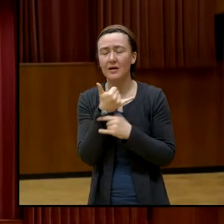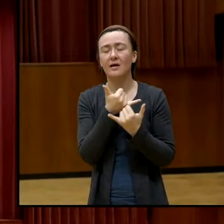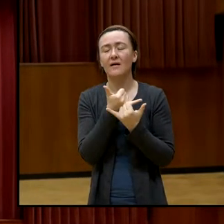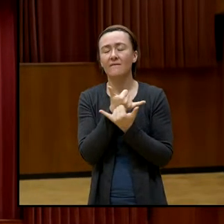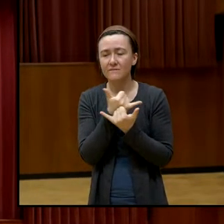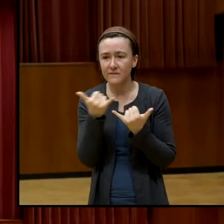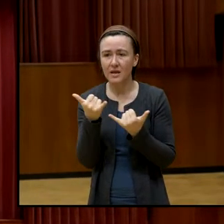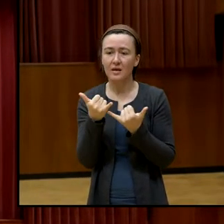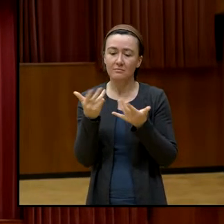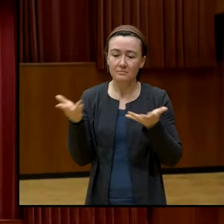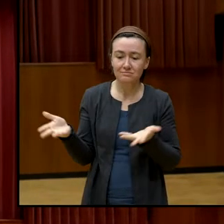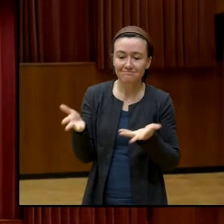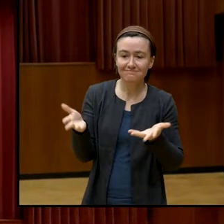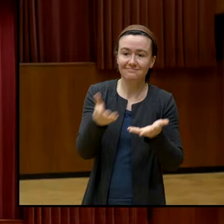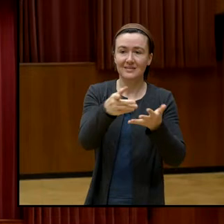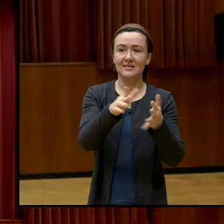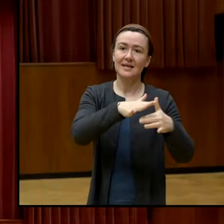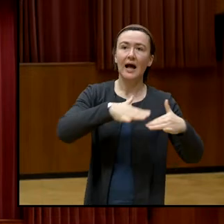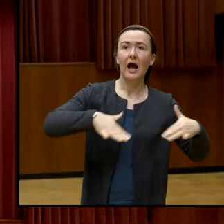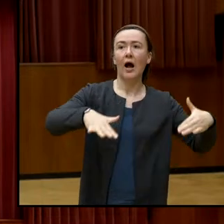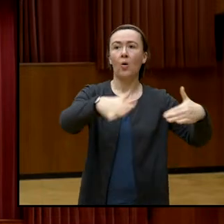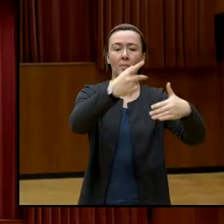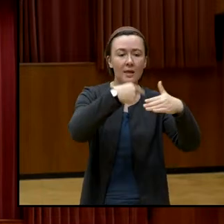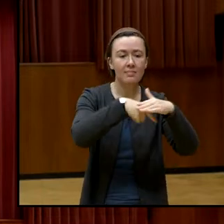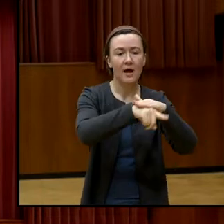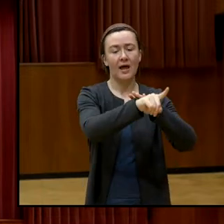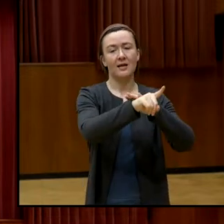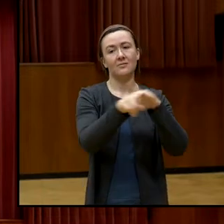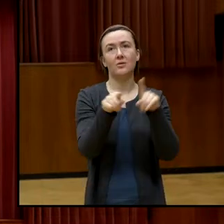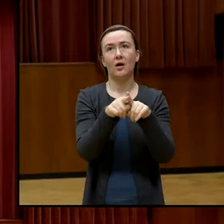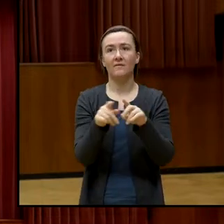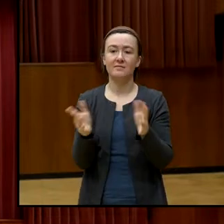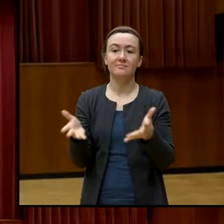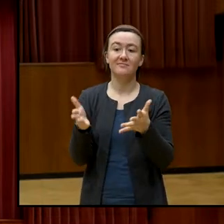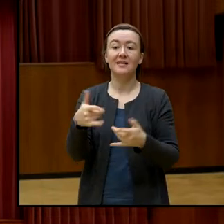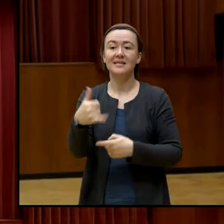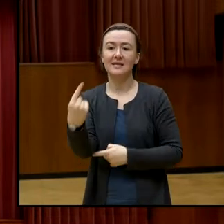finden und zu betreten und sich geschweige denn dafür überhaupt zu interessieren?